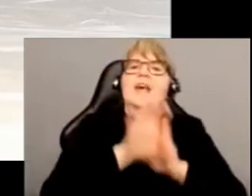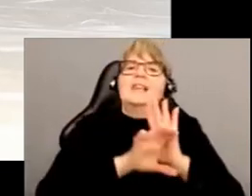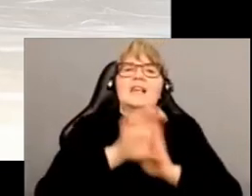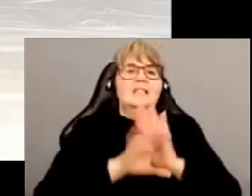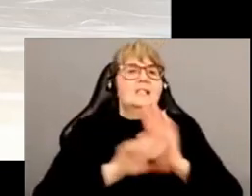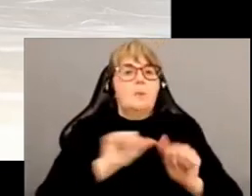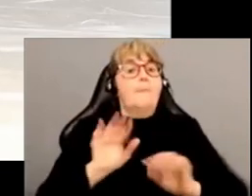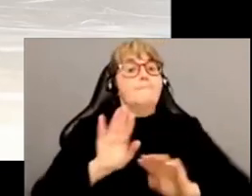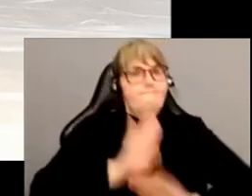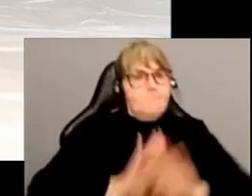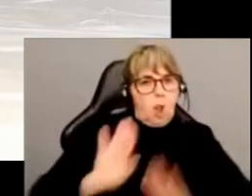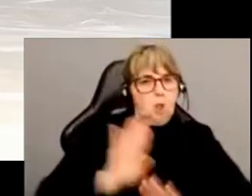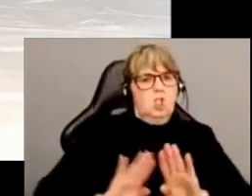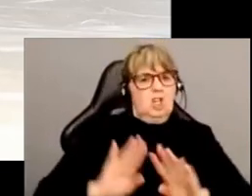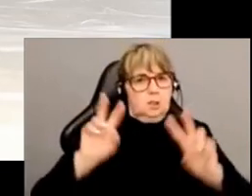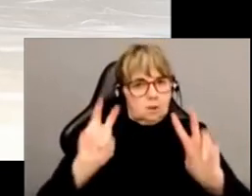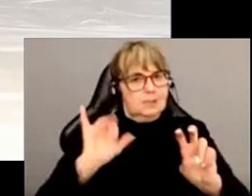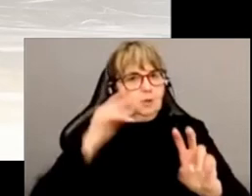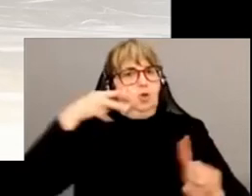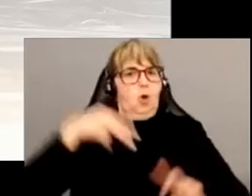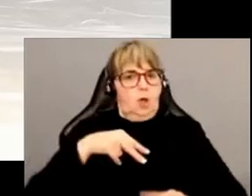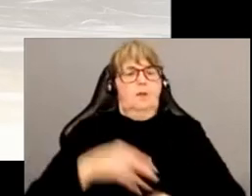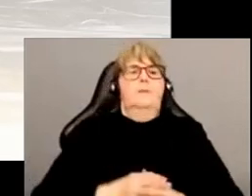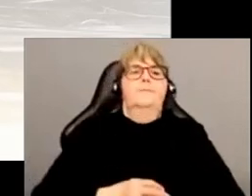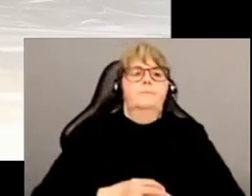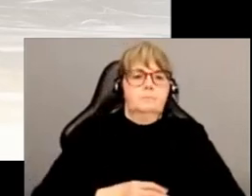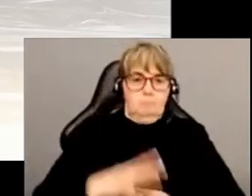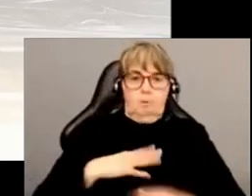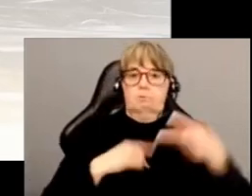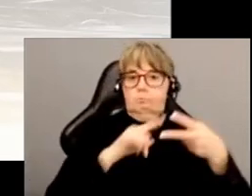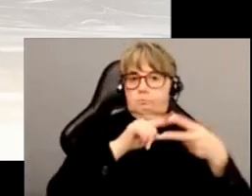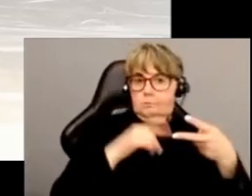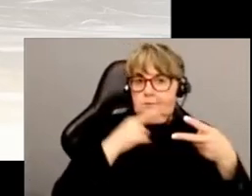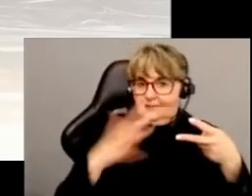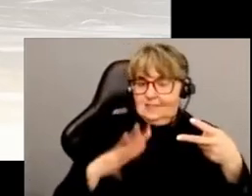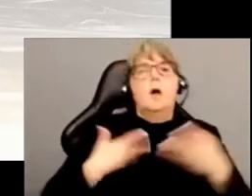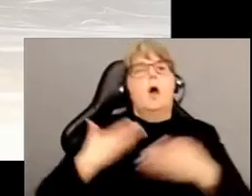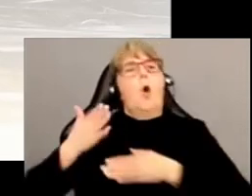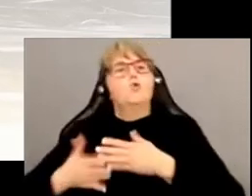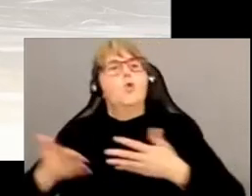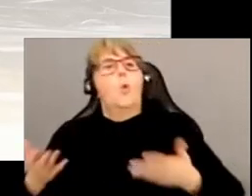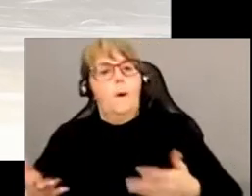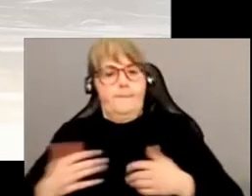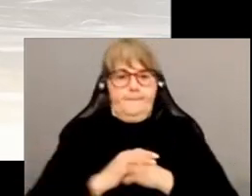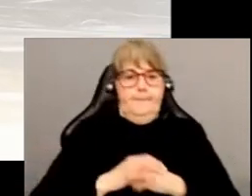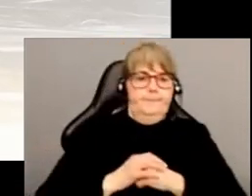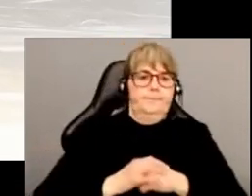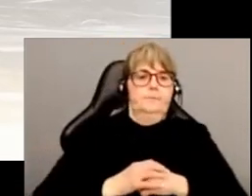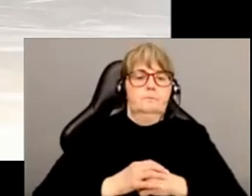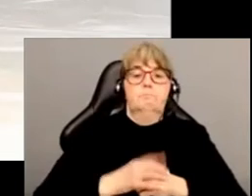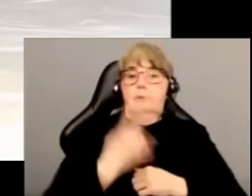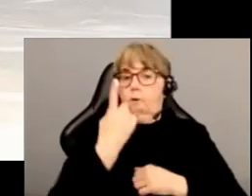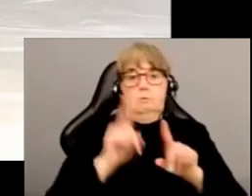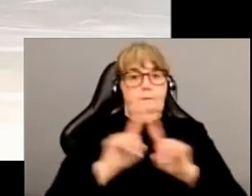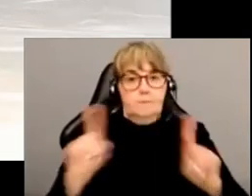biologique, au sens qui m'intéresse ici. Maintenant, de ces deux prémices, on peut tirer la conclusion suivante. La seule différence